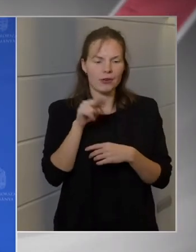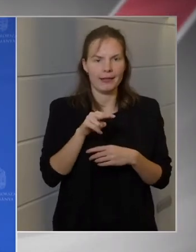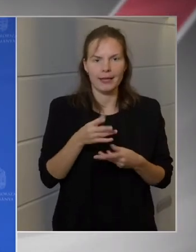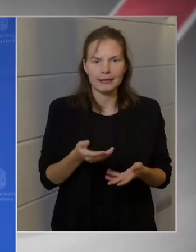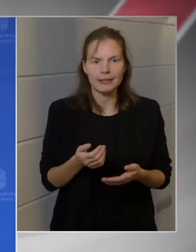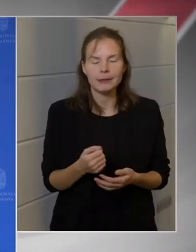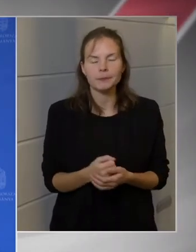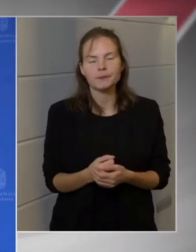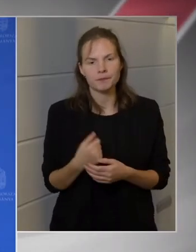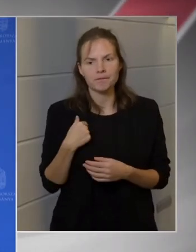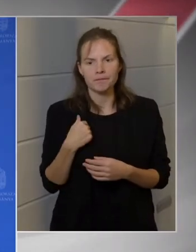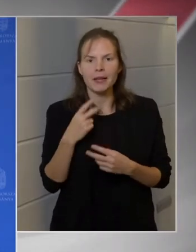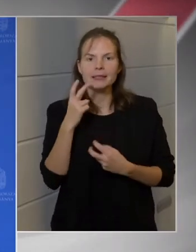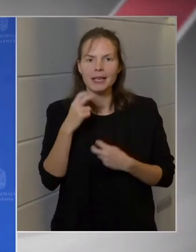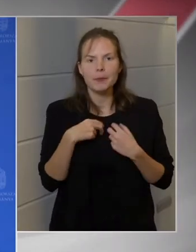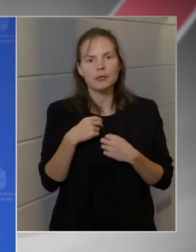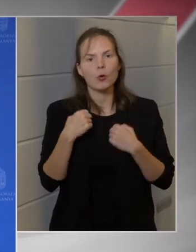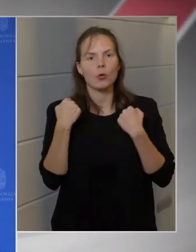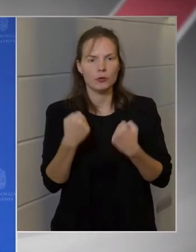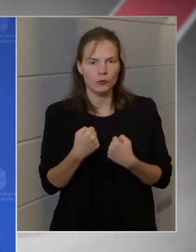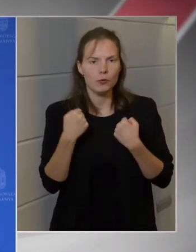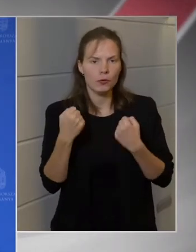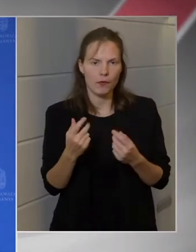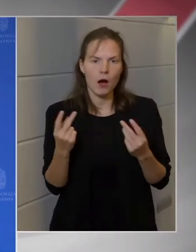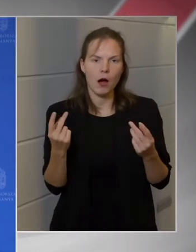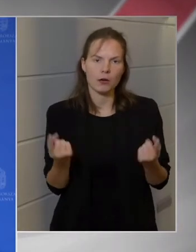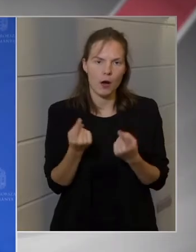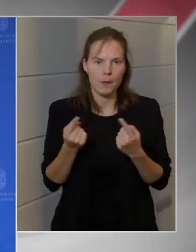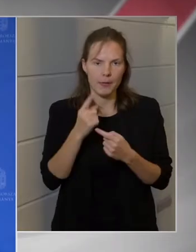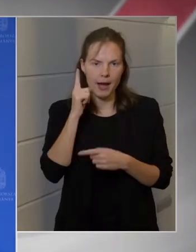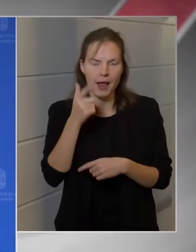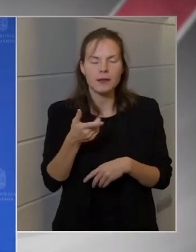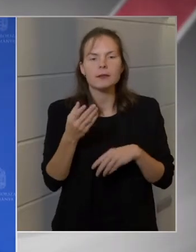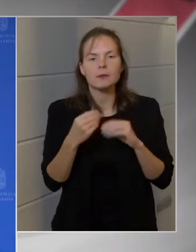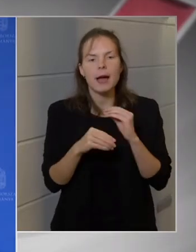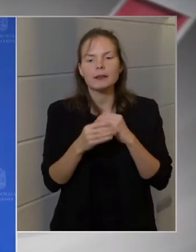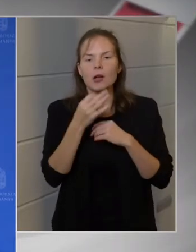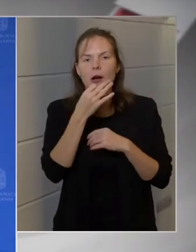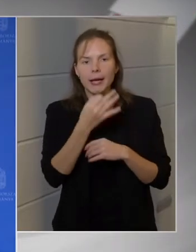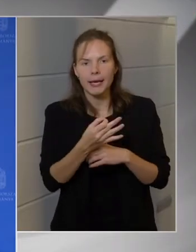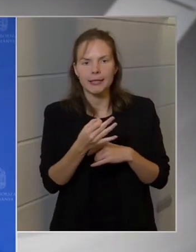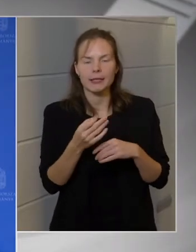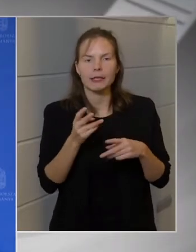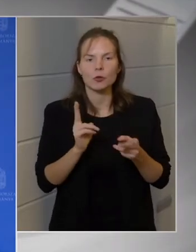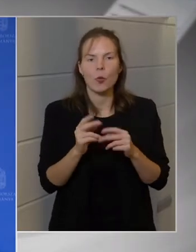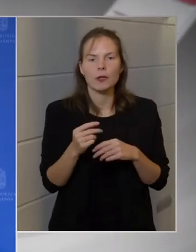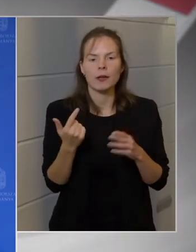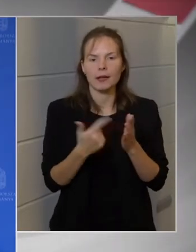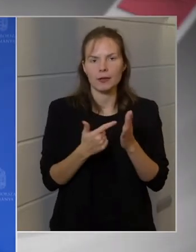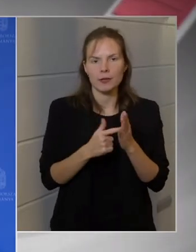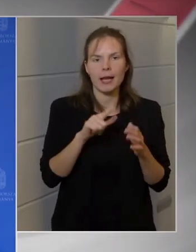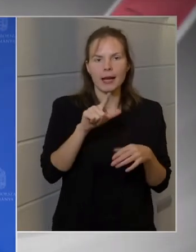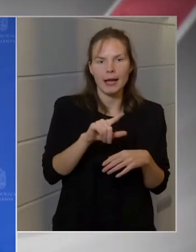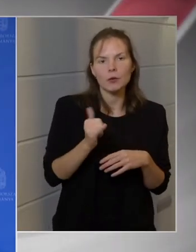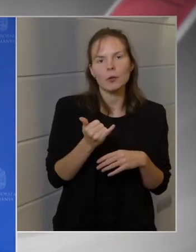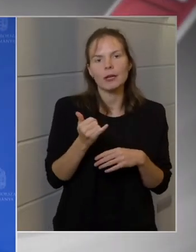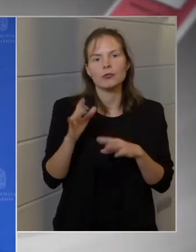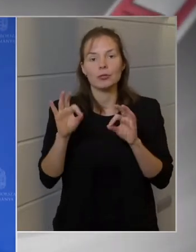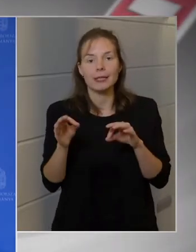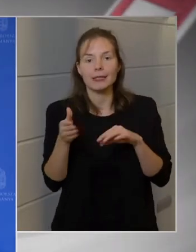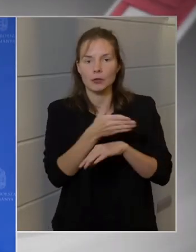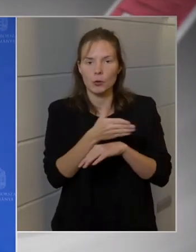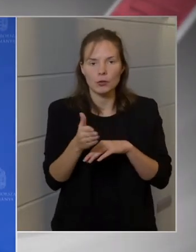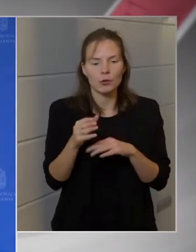Azért számítok durva kampányra, mert valójában a kérdés az az, az, hogy akik 2002 és 2010 között